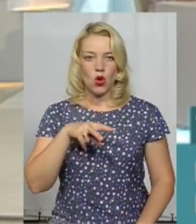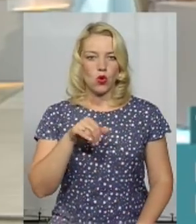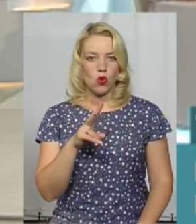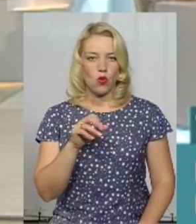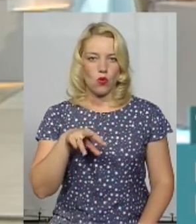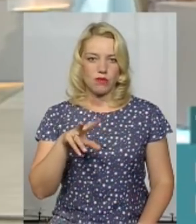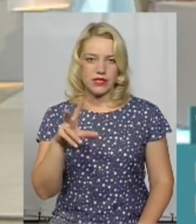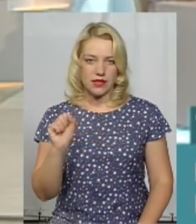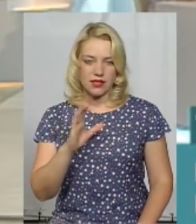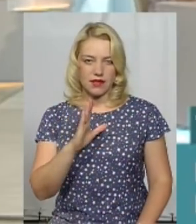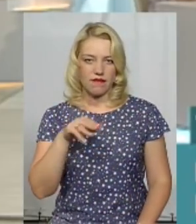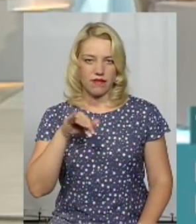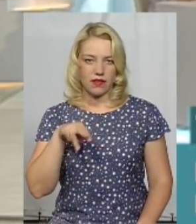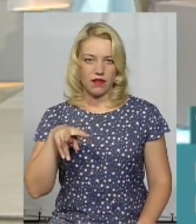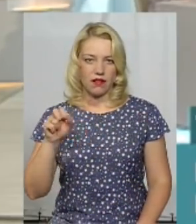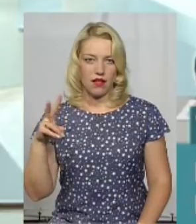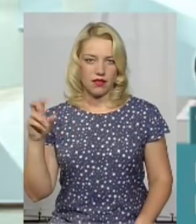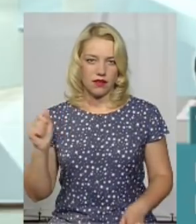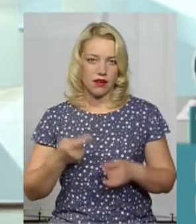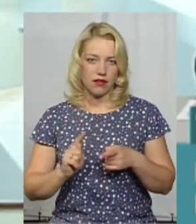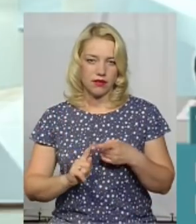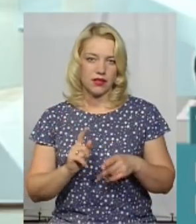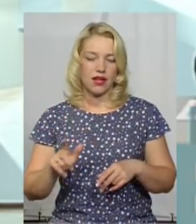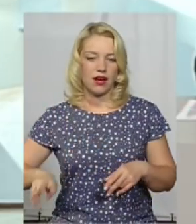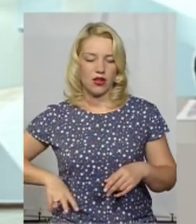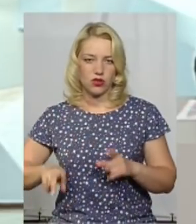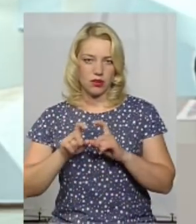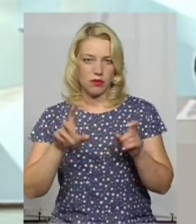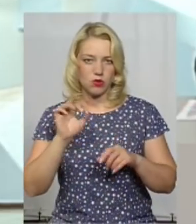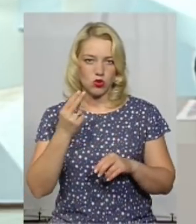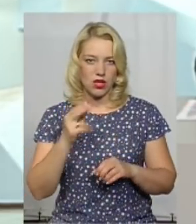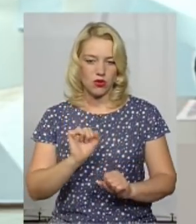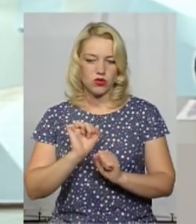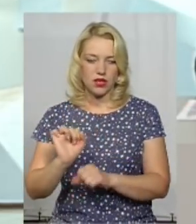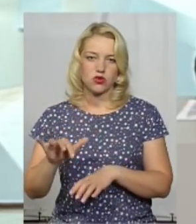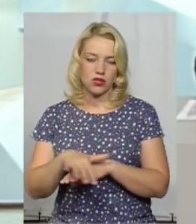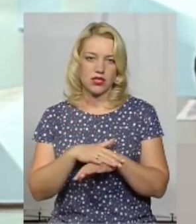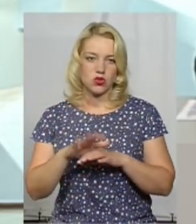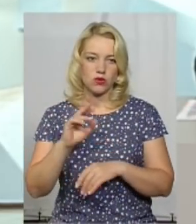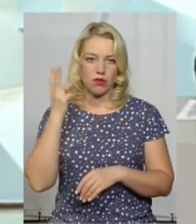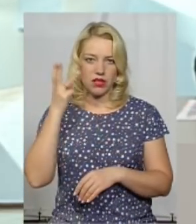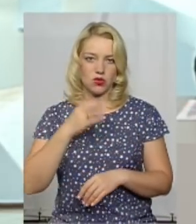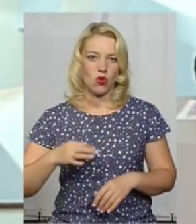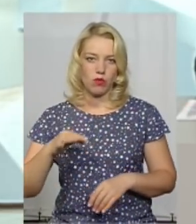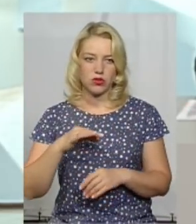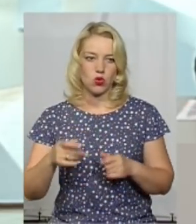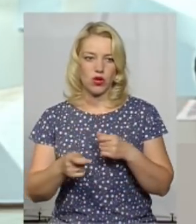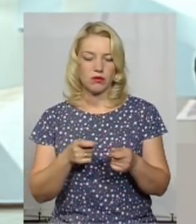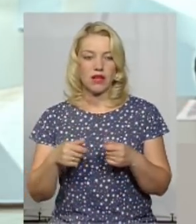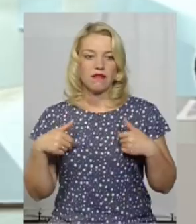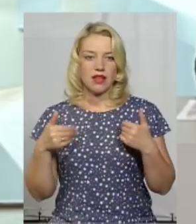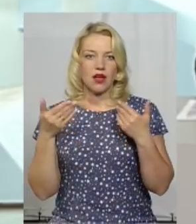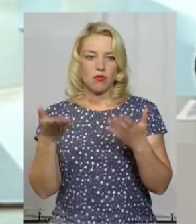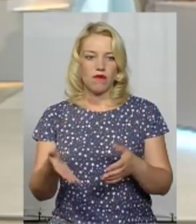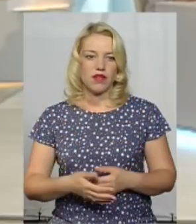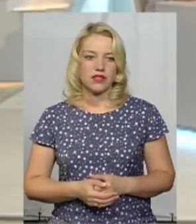Лукомська, директорка Департаменту соціального захисту населення Хмельницької обласної адміністрації. Вітаю вас,